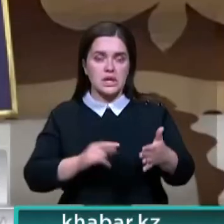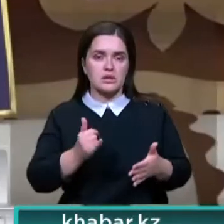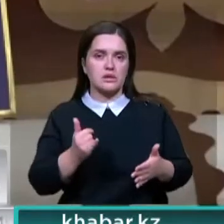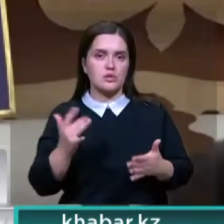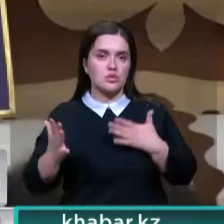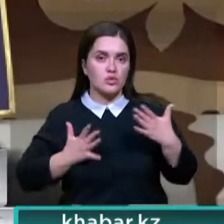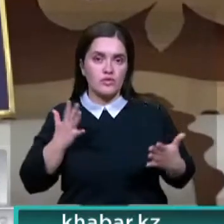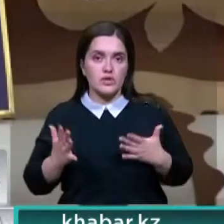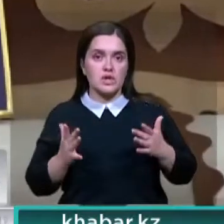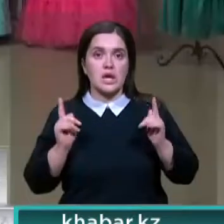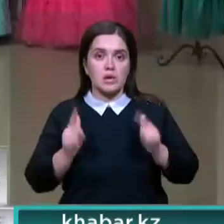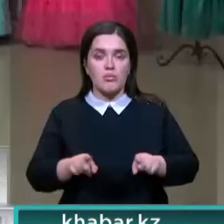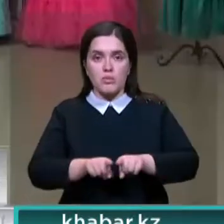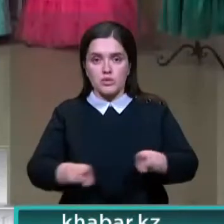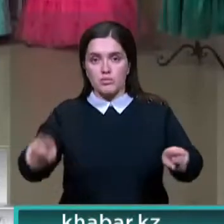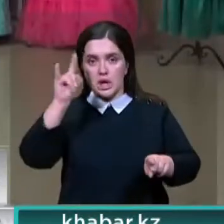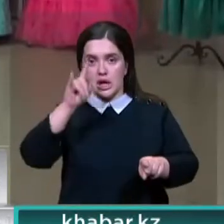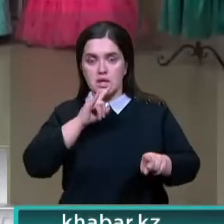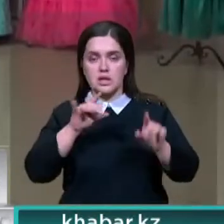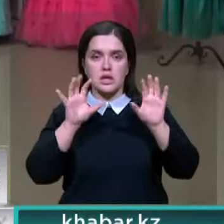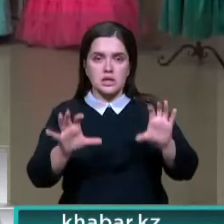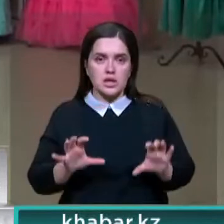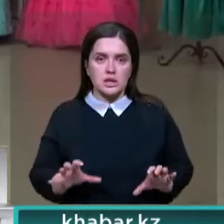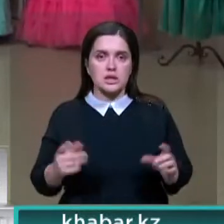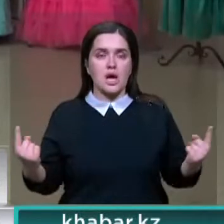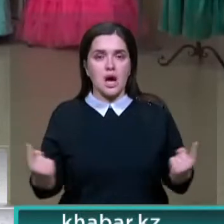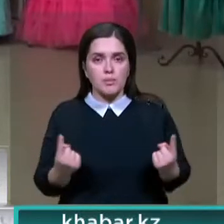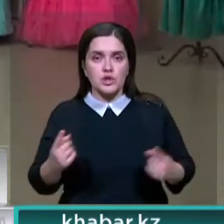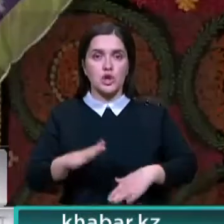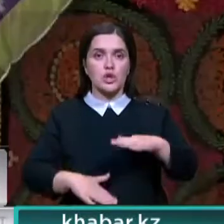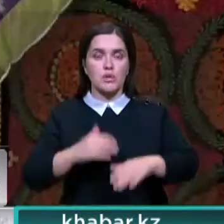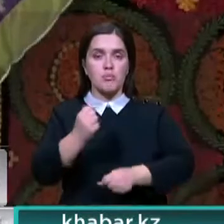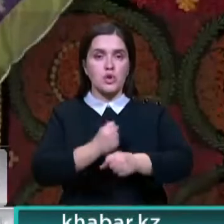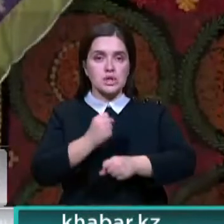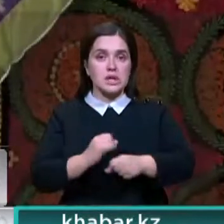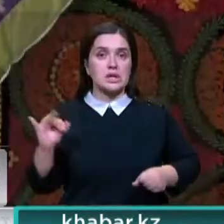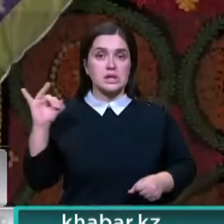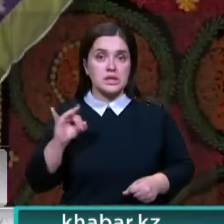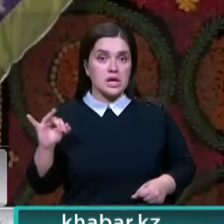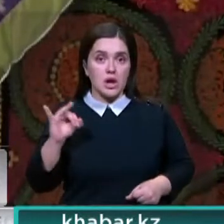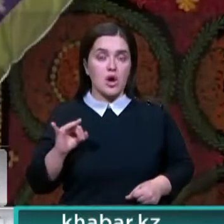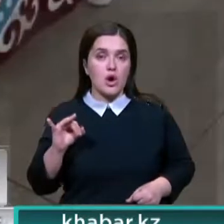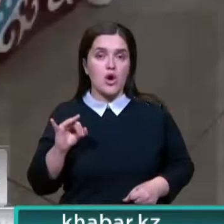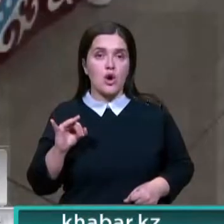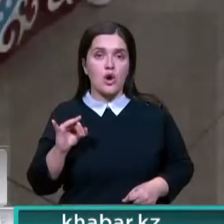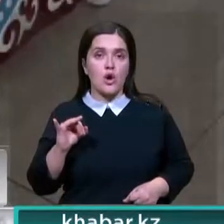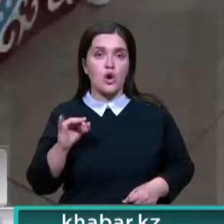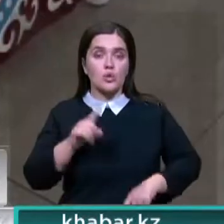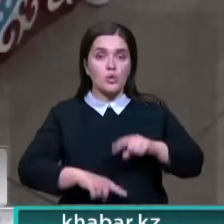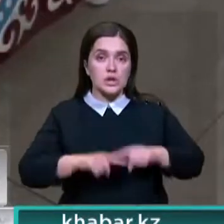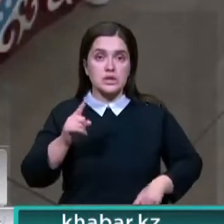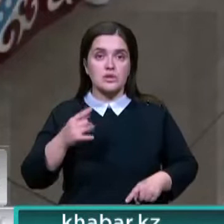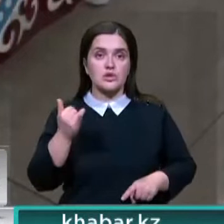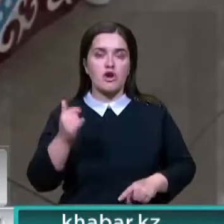признание и с удовольствием готов популяризировать казахские традиции, обычаи и ремесла на исторической родине. Фестиваль